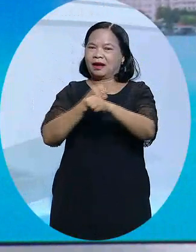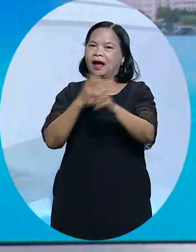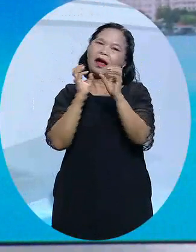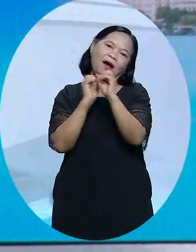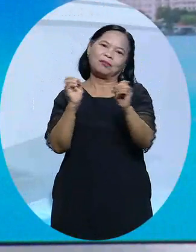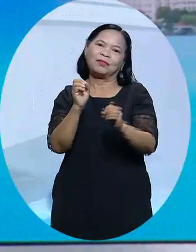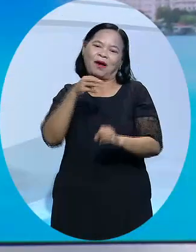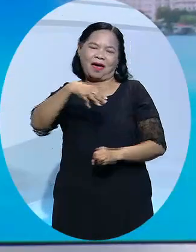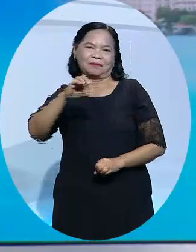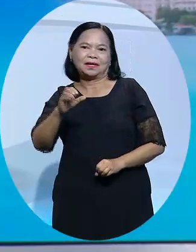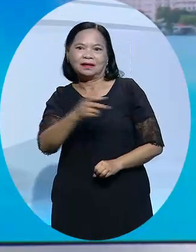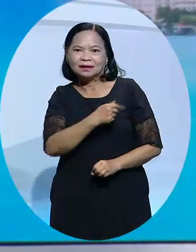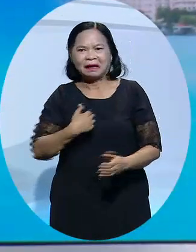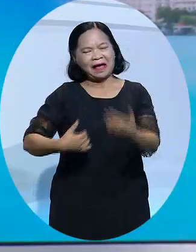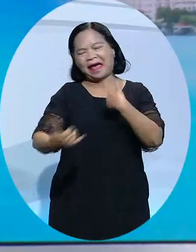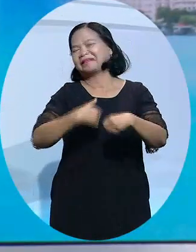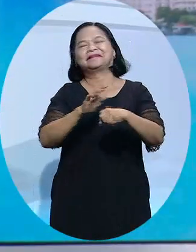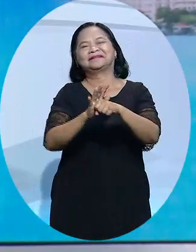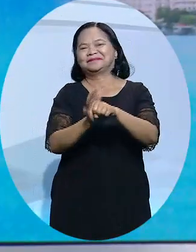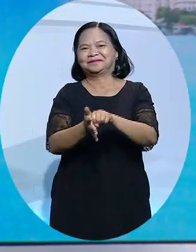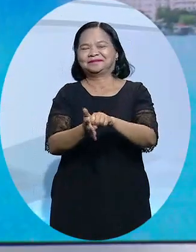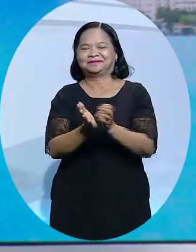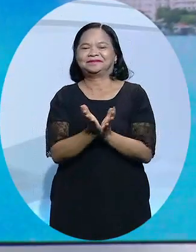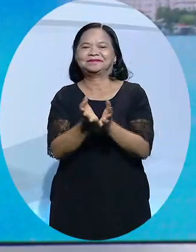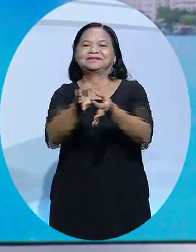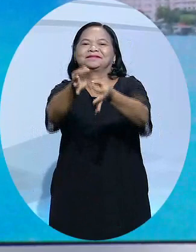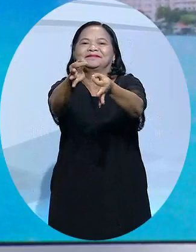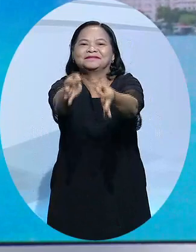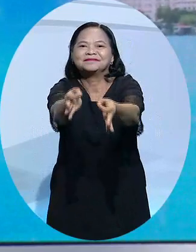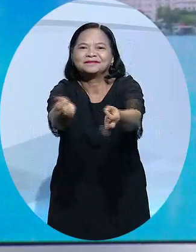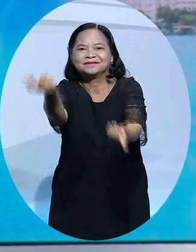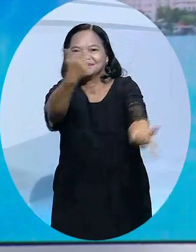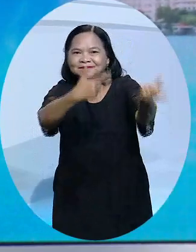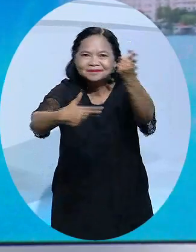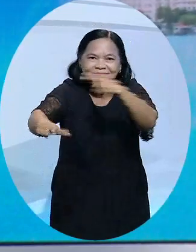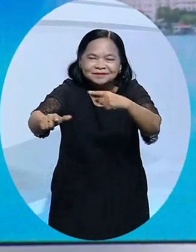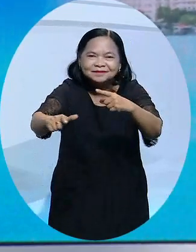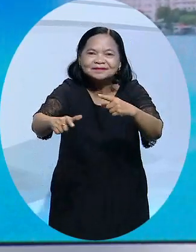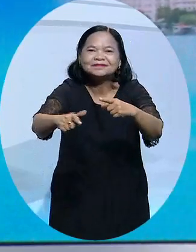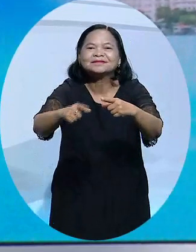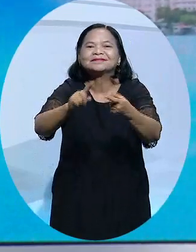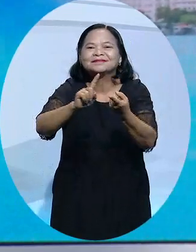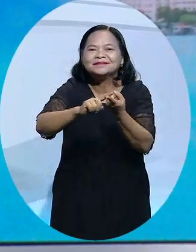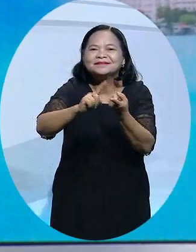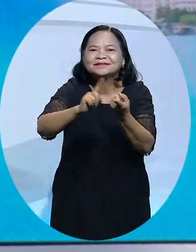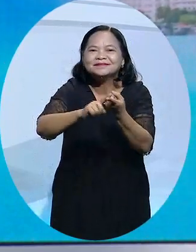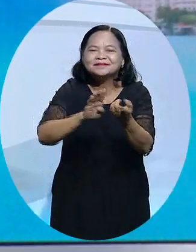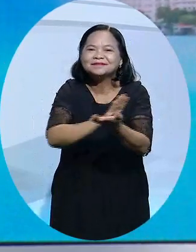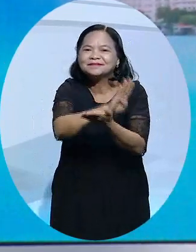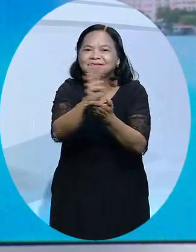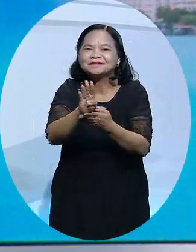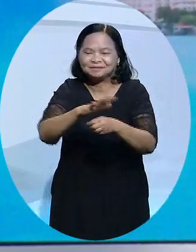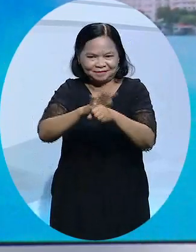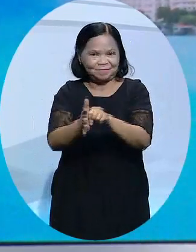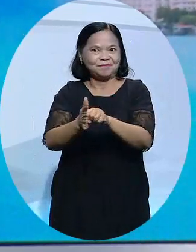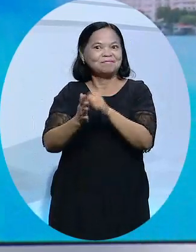có MC và khán giả do ảnh hưởng của dịch Covid-19, lễ trao giải năm nay đã quay trở lại với hình thức truyền thống nhưng vẫn đảm bảo các quy định phòng